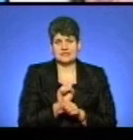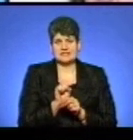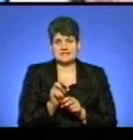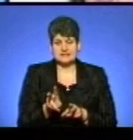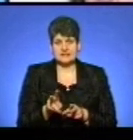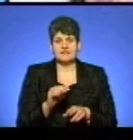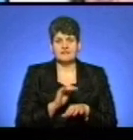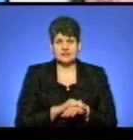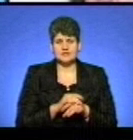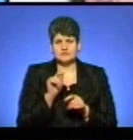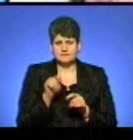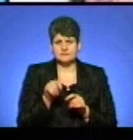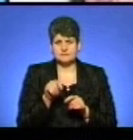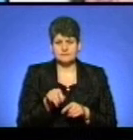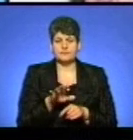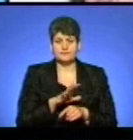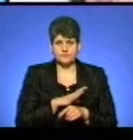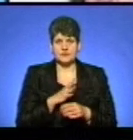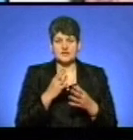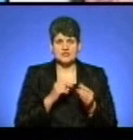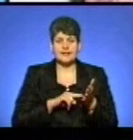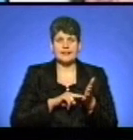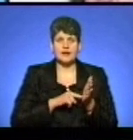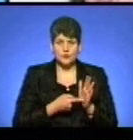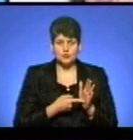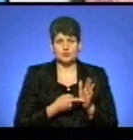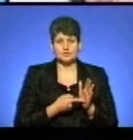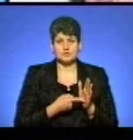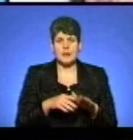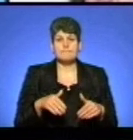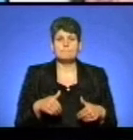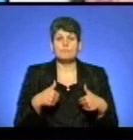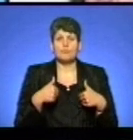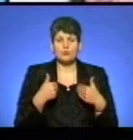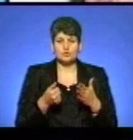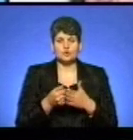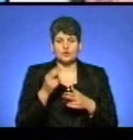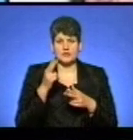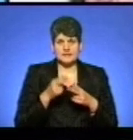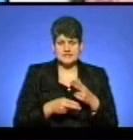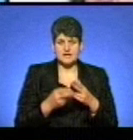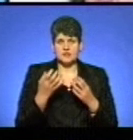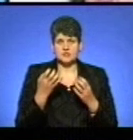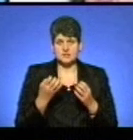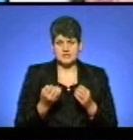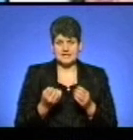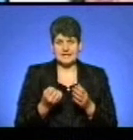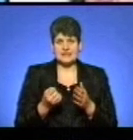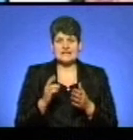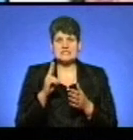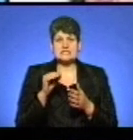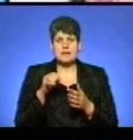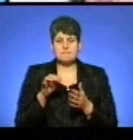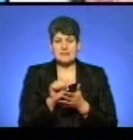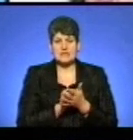Фактично він просочувався. Ще їм наголошується і пропонується до кінця, в принципі, зацементувати той